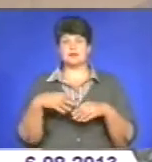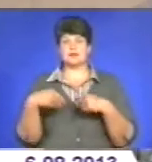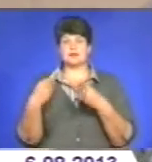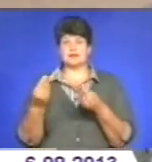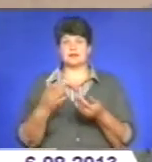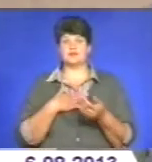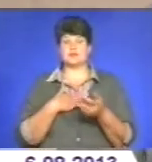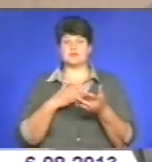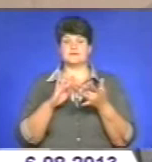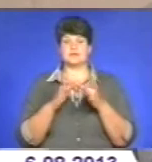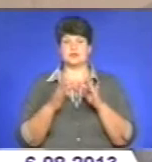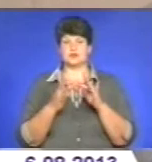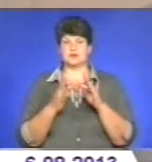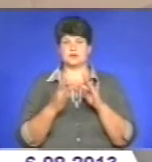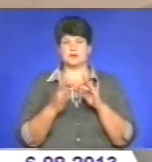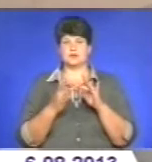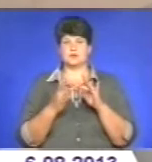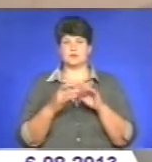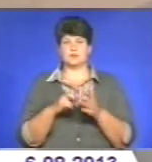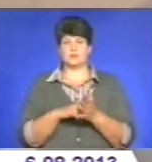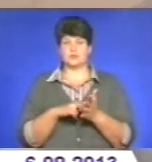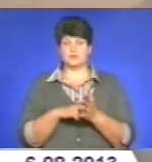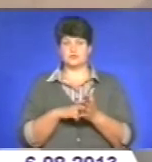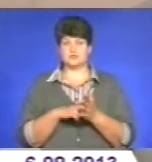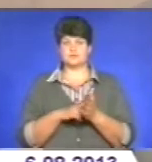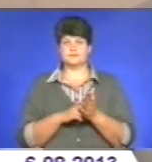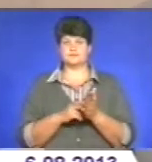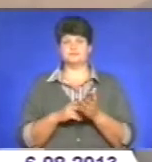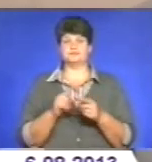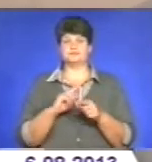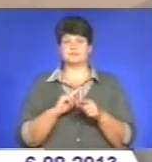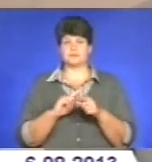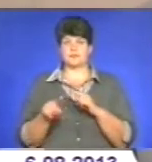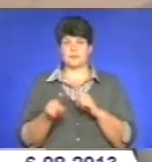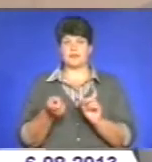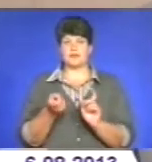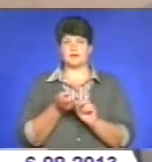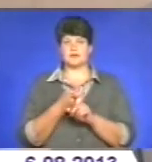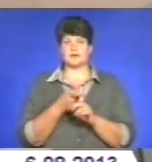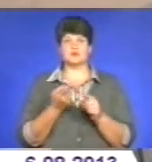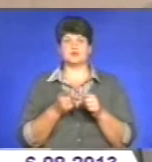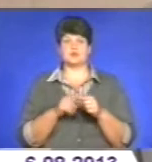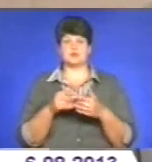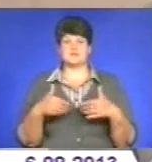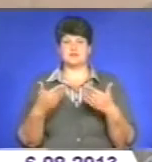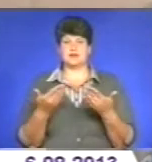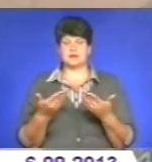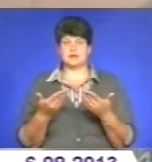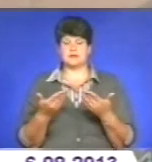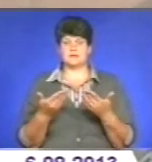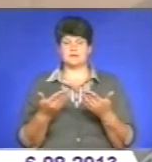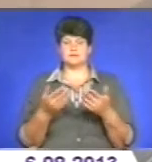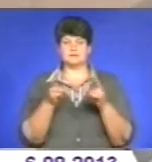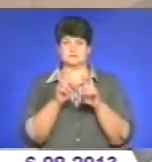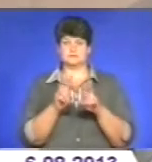електронну базу в автоматичному режимі. Вона прикріпляється до цього звернення. Аналітики